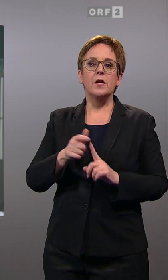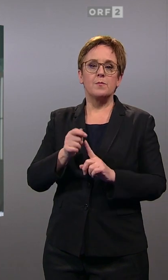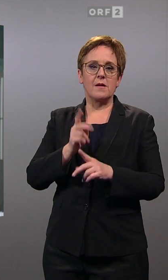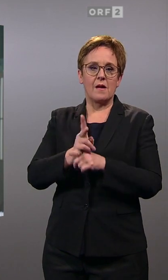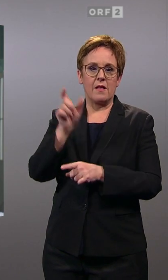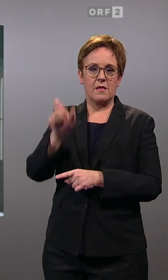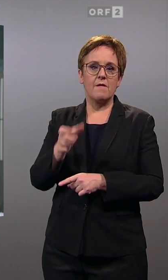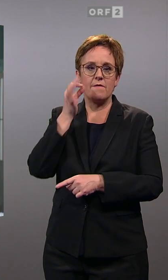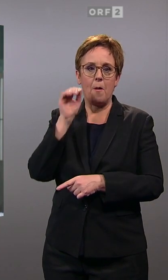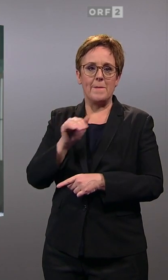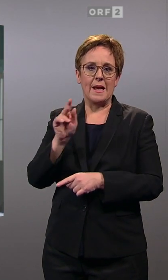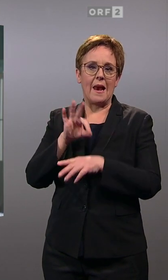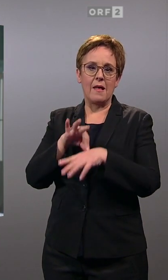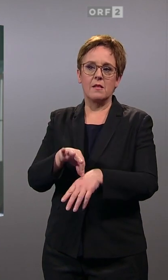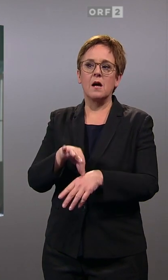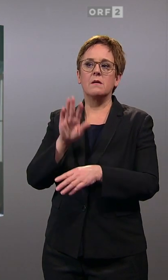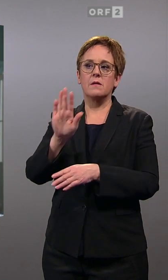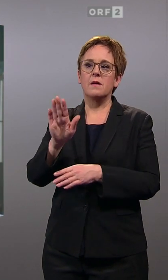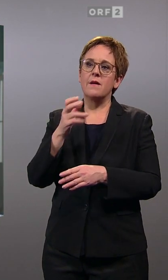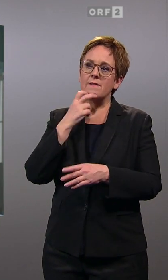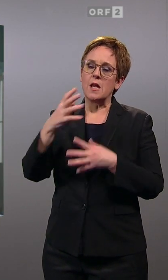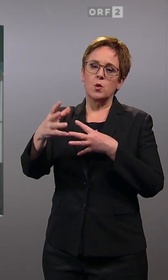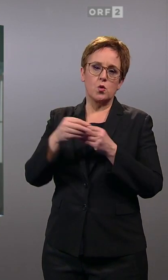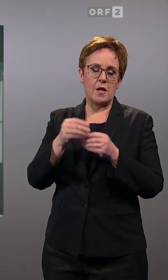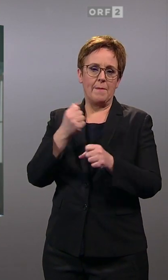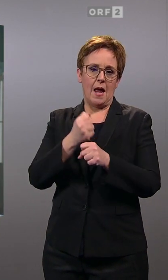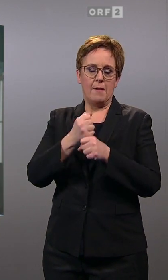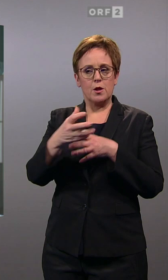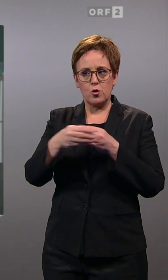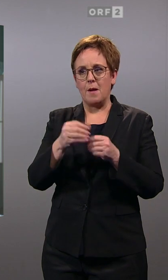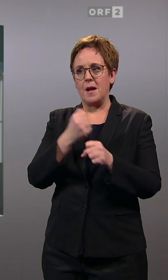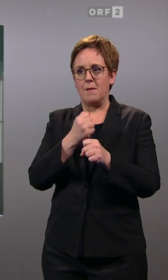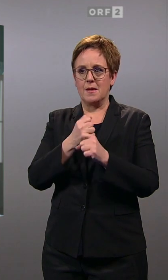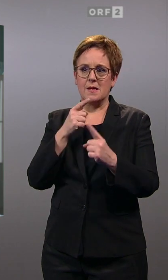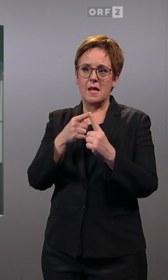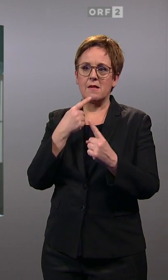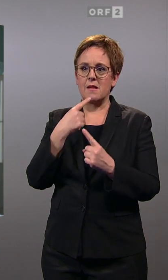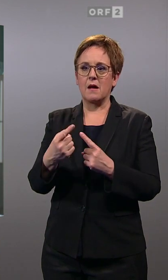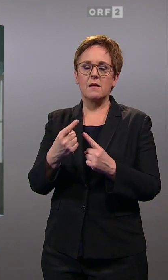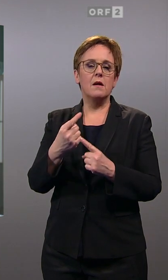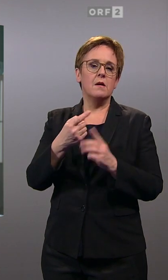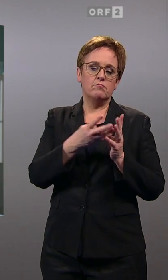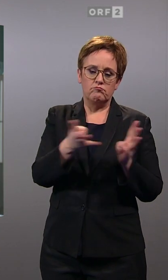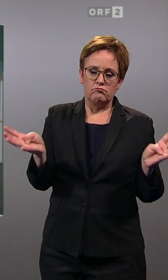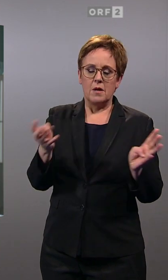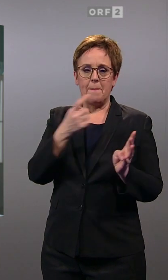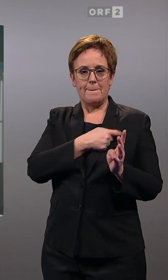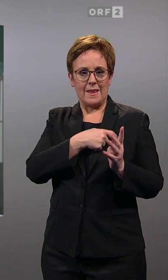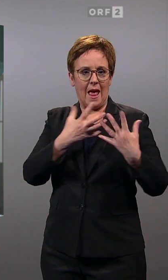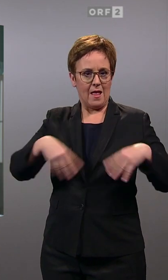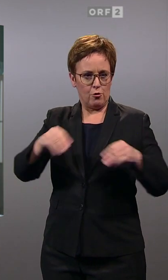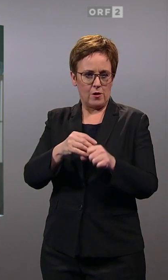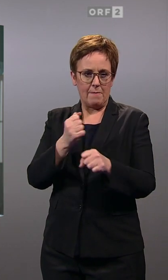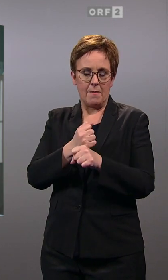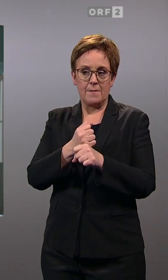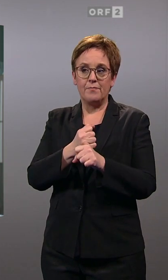Johanna Mikkel-Leitner hat vor allem ihren Kurs des sogenannten Miteinanders propagiert, also einer parteiübergreifenden Zusammenarbeit, von den